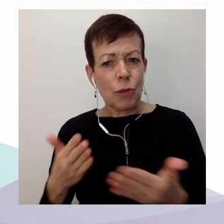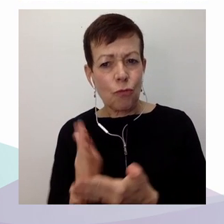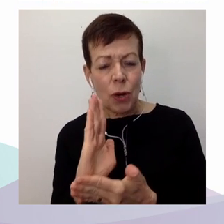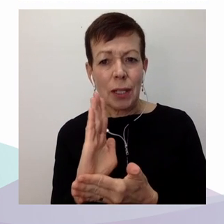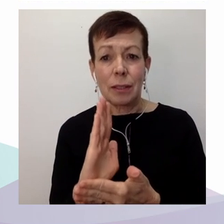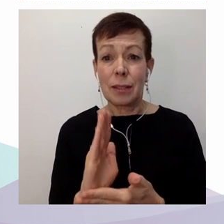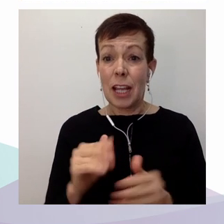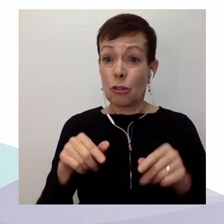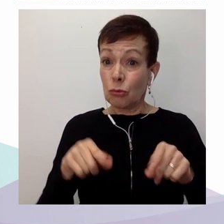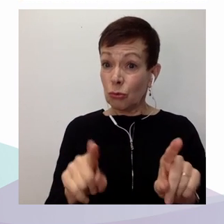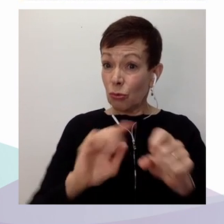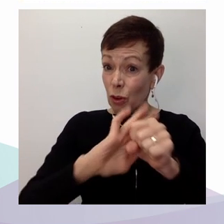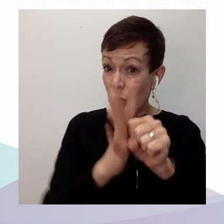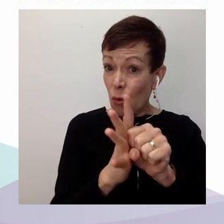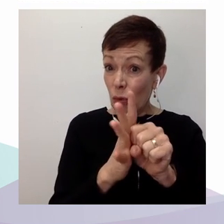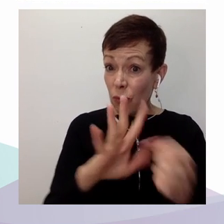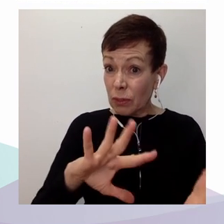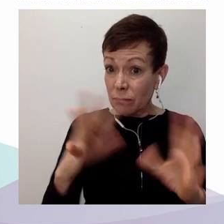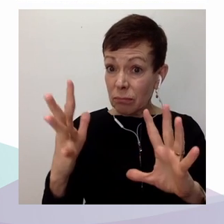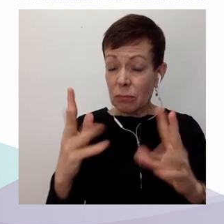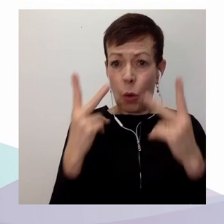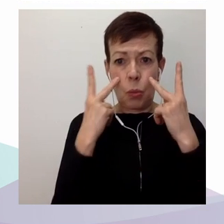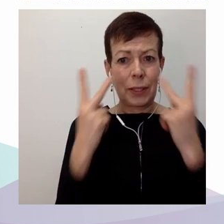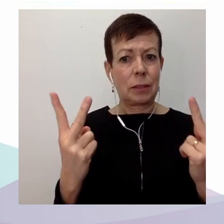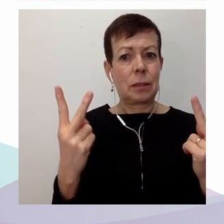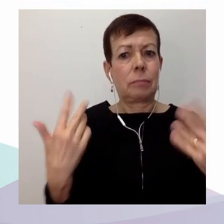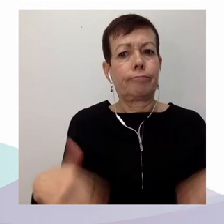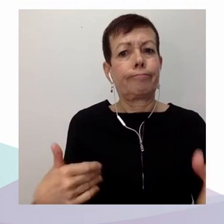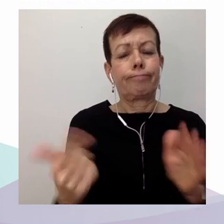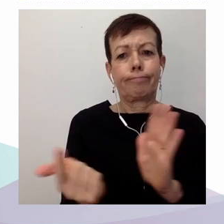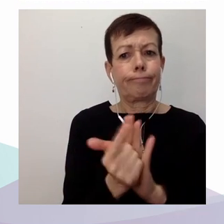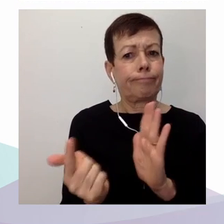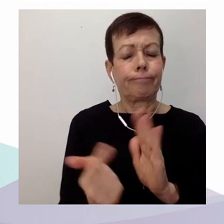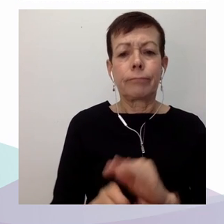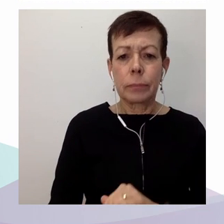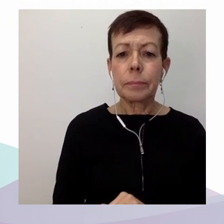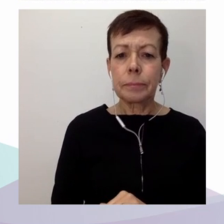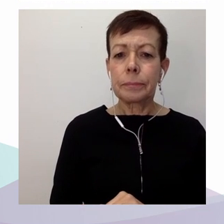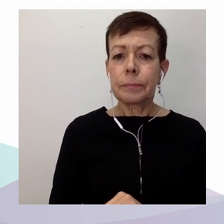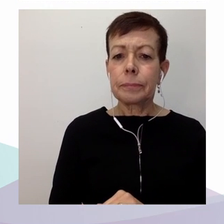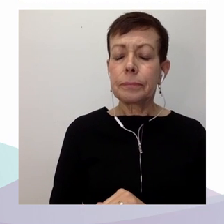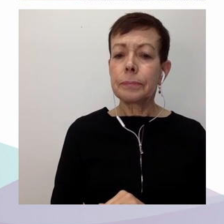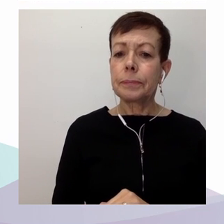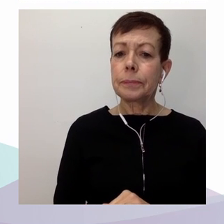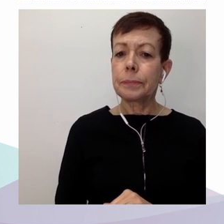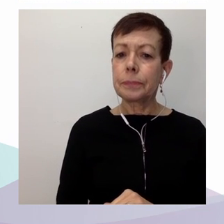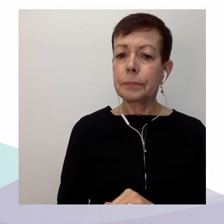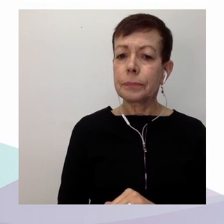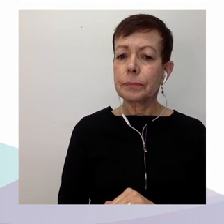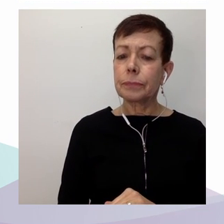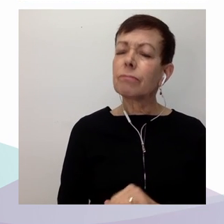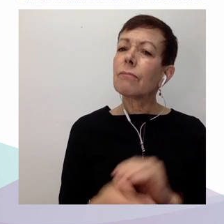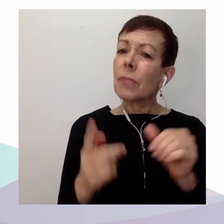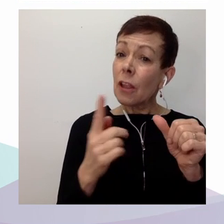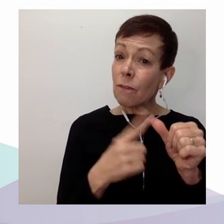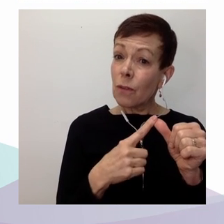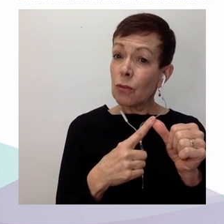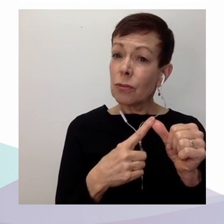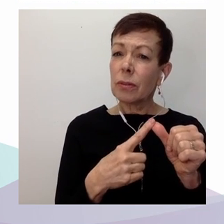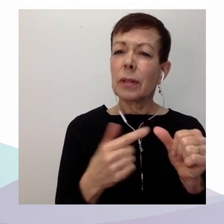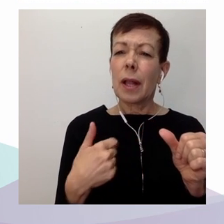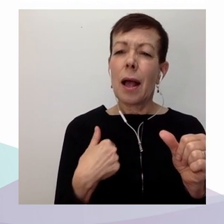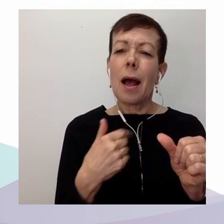Premièrement, je veux parler du démantèlement que je qualifierais de tranquille du système de santé. Deuxièmement, de la pauvreté. Et